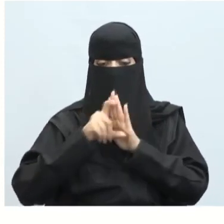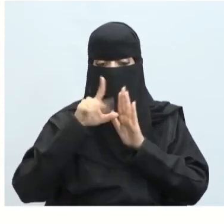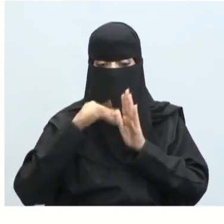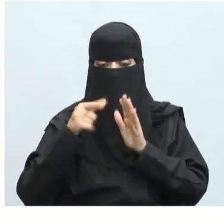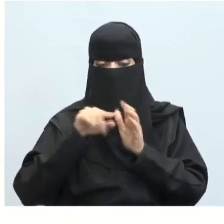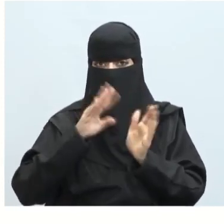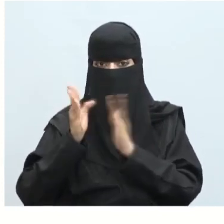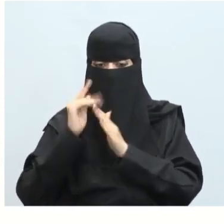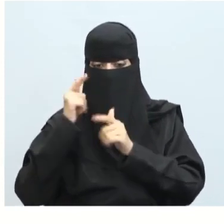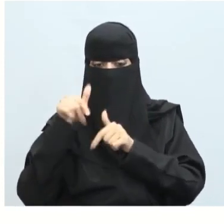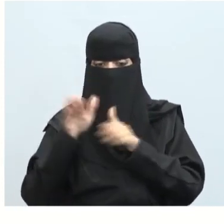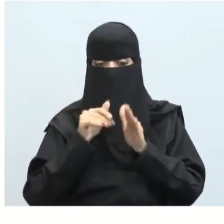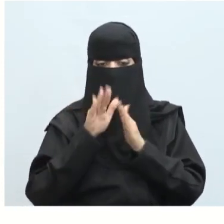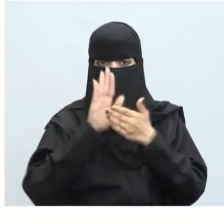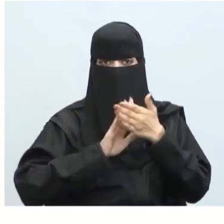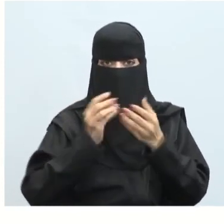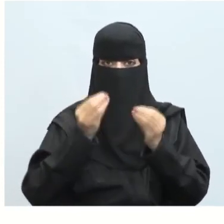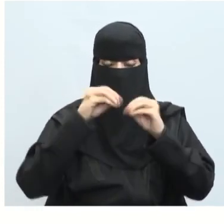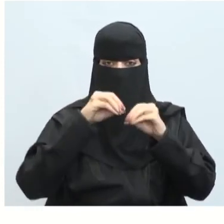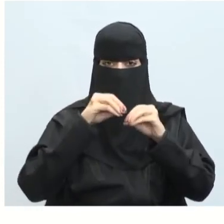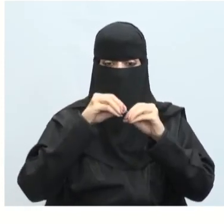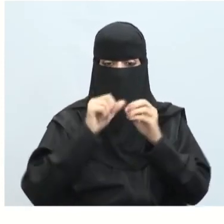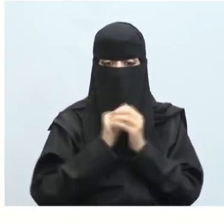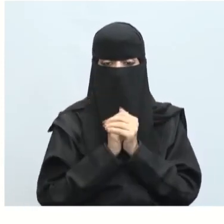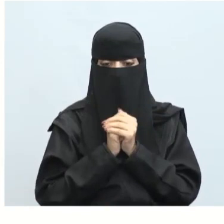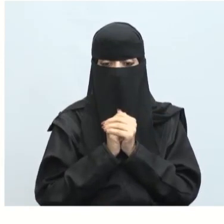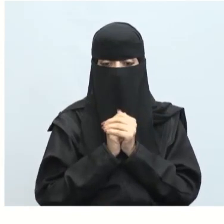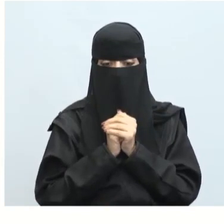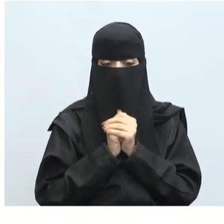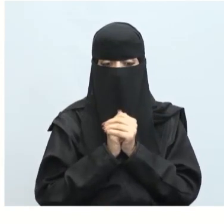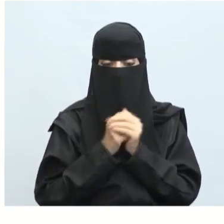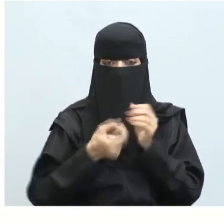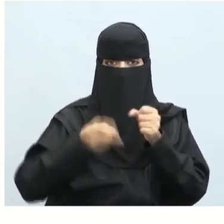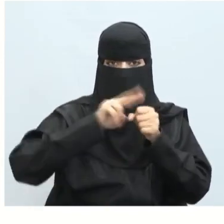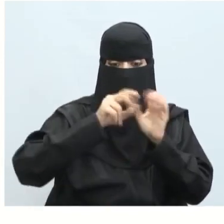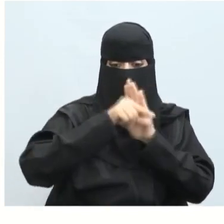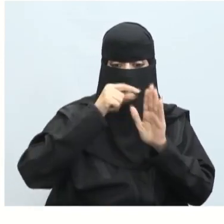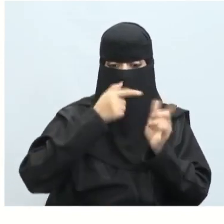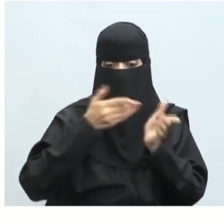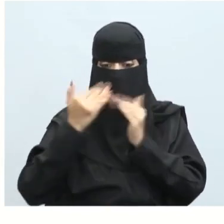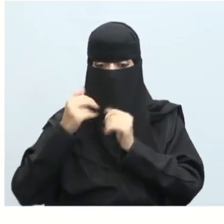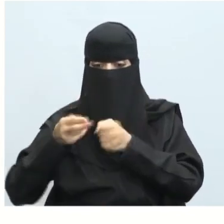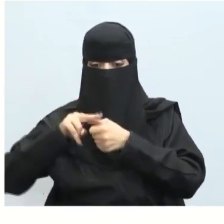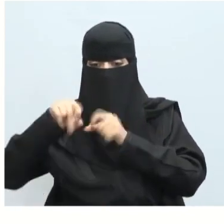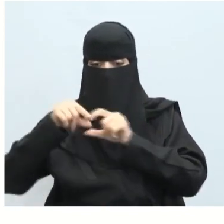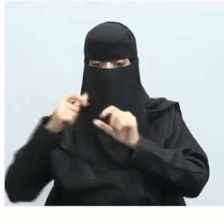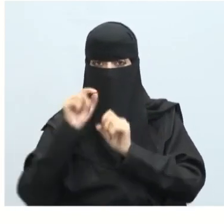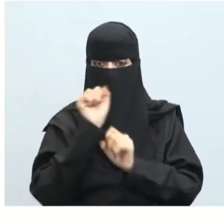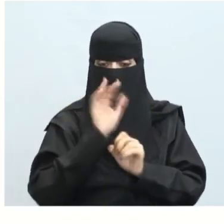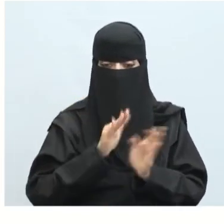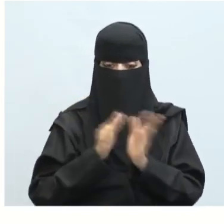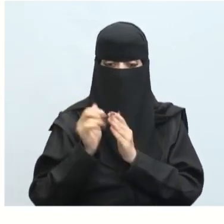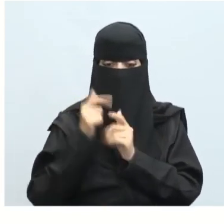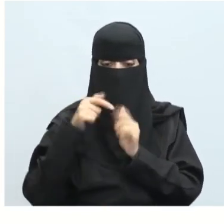من مجموعة اليوزر انترفيس واجهة المستخدم نضيف مكون Label ونعيد تسميته إلى Title Label في مكون